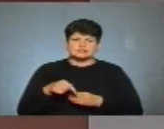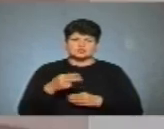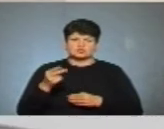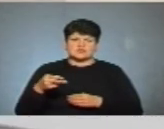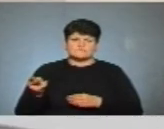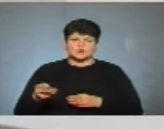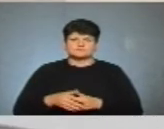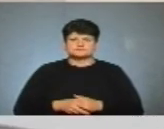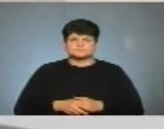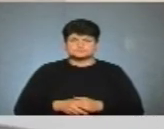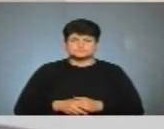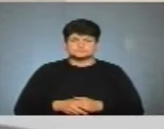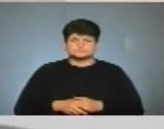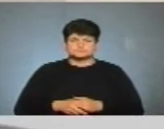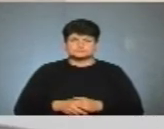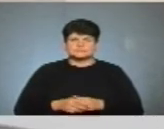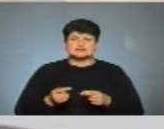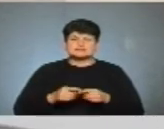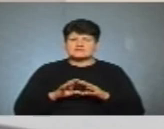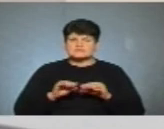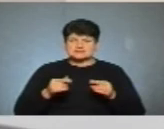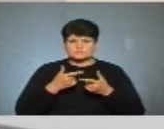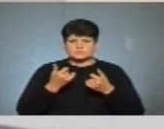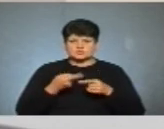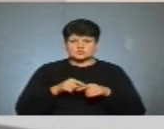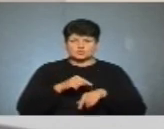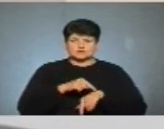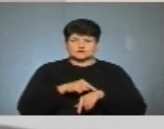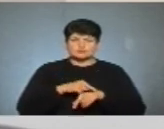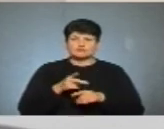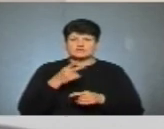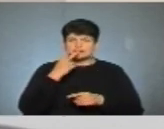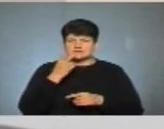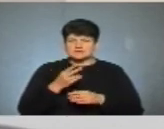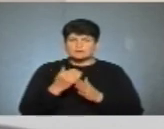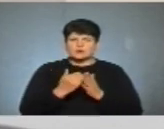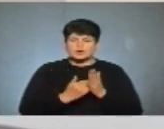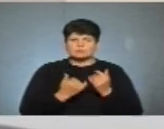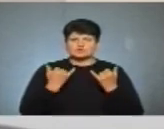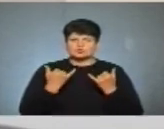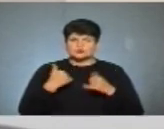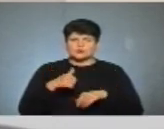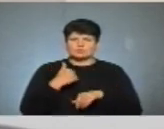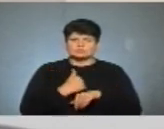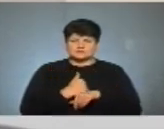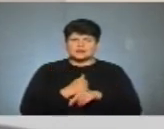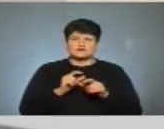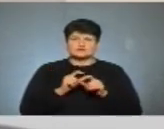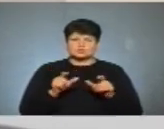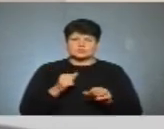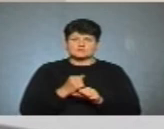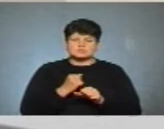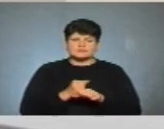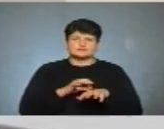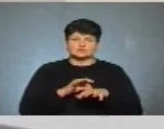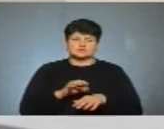євро. Це все інформація на цю годину. Нагадаю, ви дивилися програму «Сьогодні головне». У студії для вас працювали